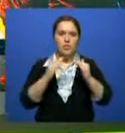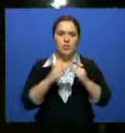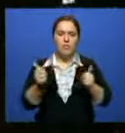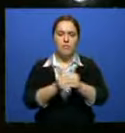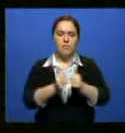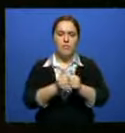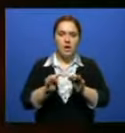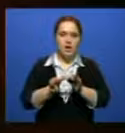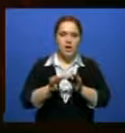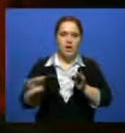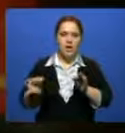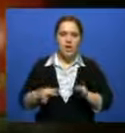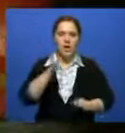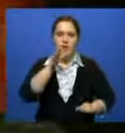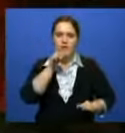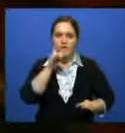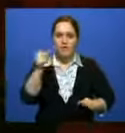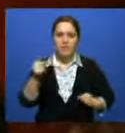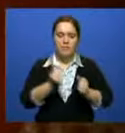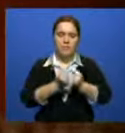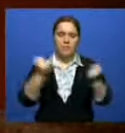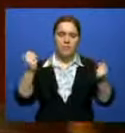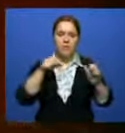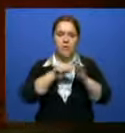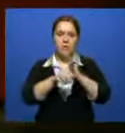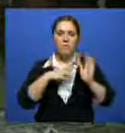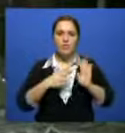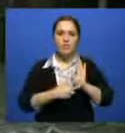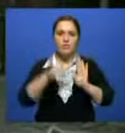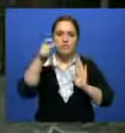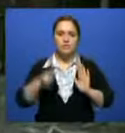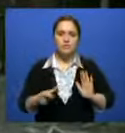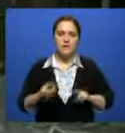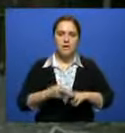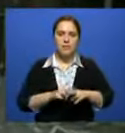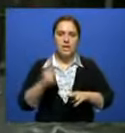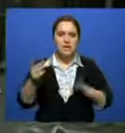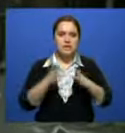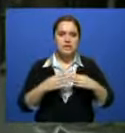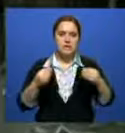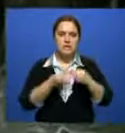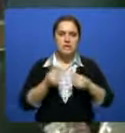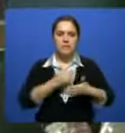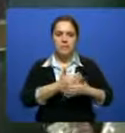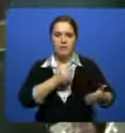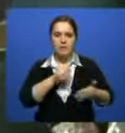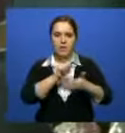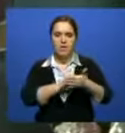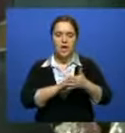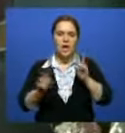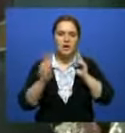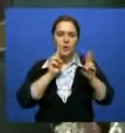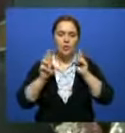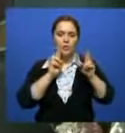доме, расположенном в Магаджановском лесничестве. В момент трагедии там находились 8 человек. Все они члены одной семьи. По